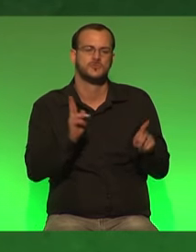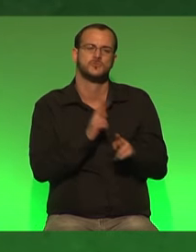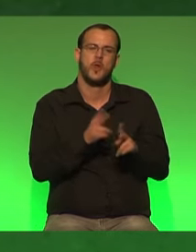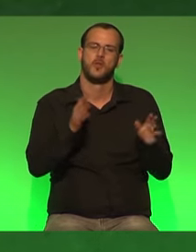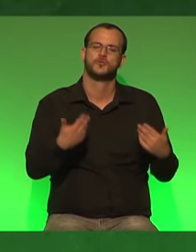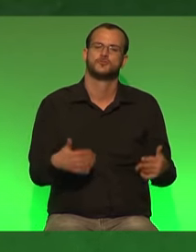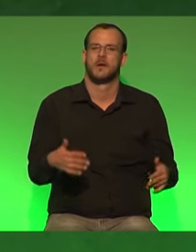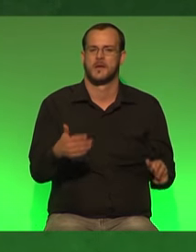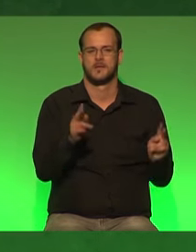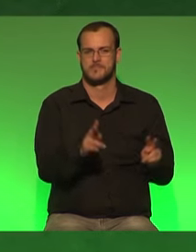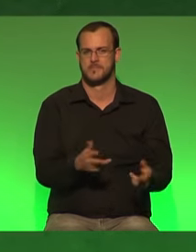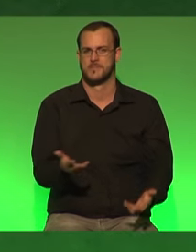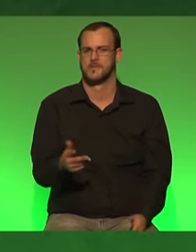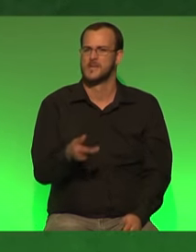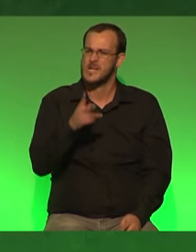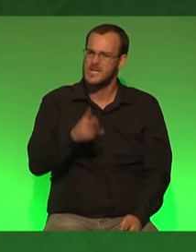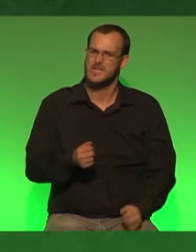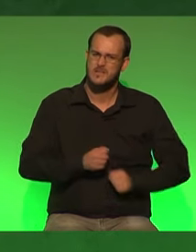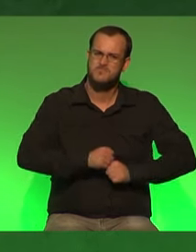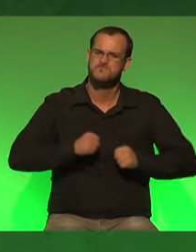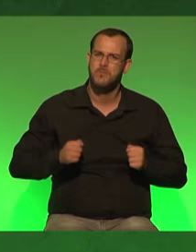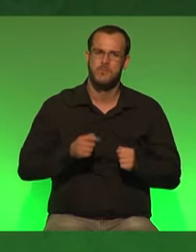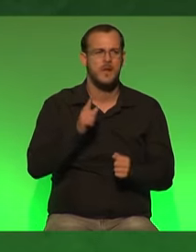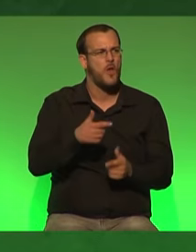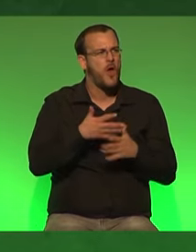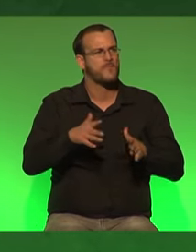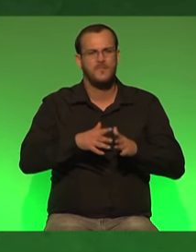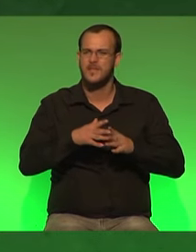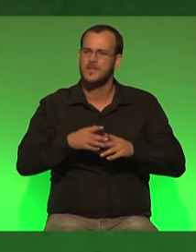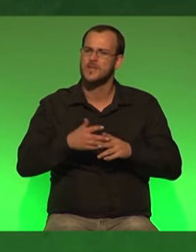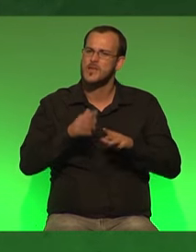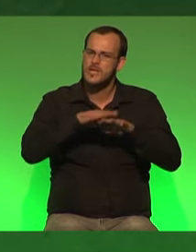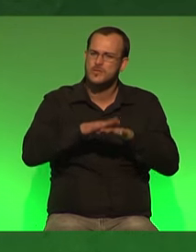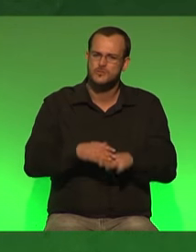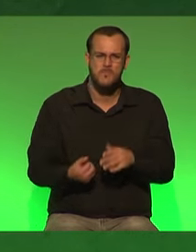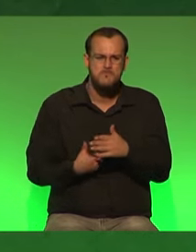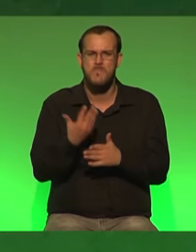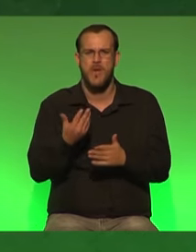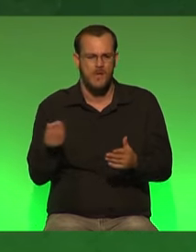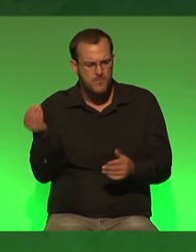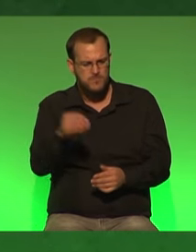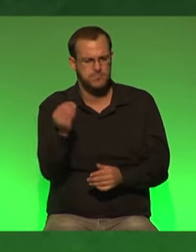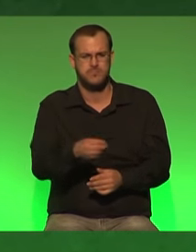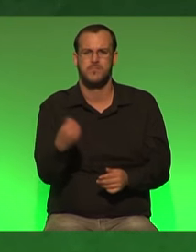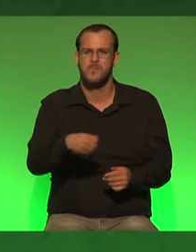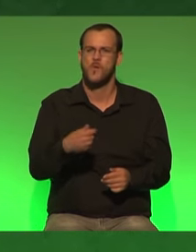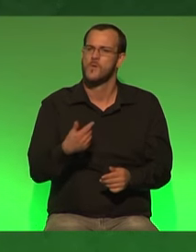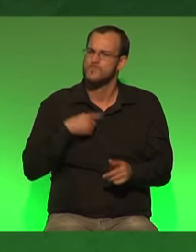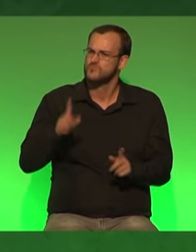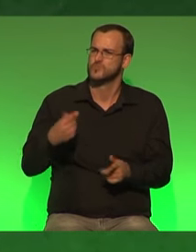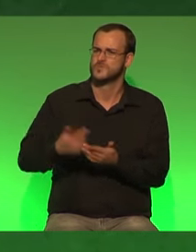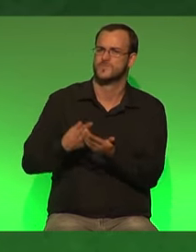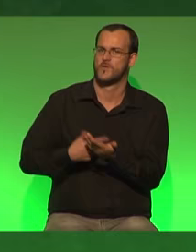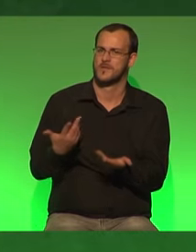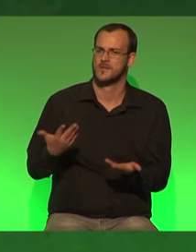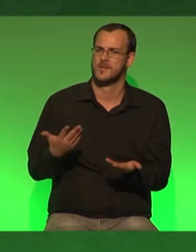richtig eine richtige offensive für öffentliche räume für öffentliche infrastruktur für öffentliche institutionen zu fordern und das in